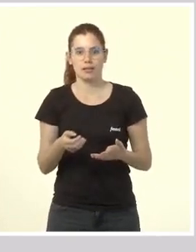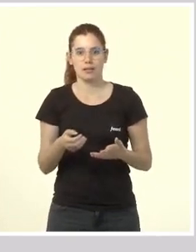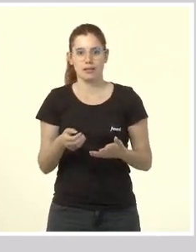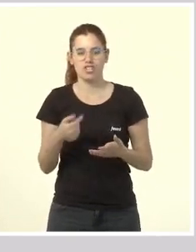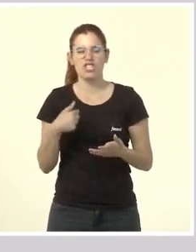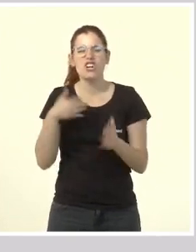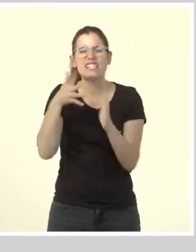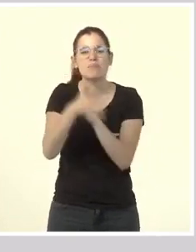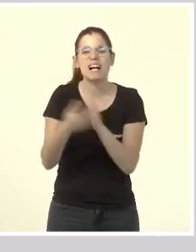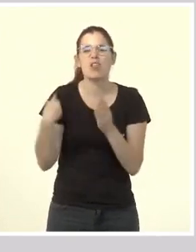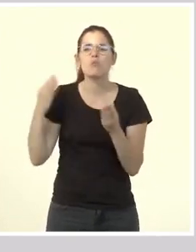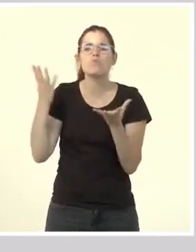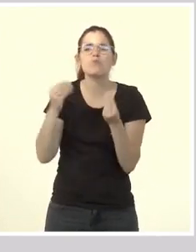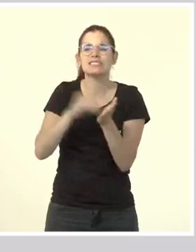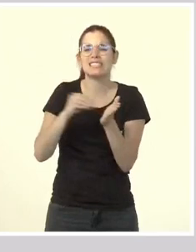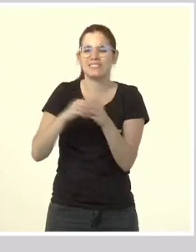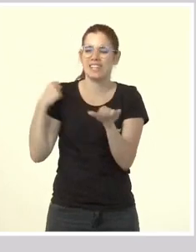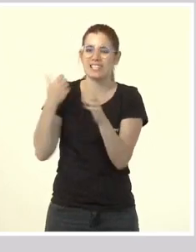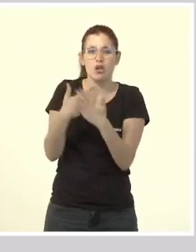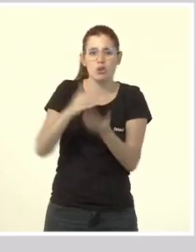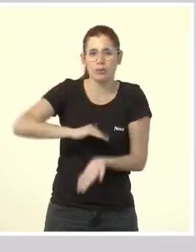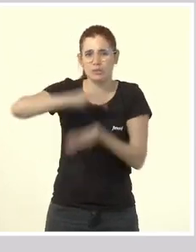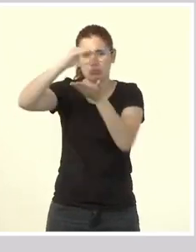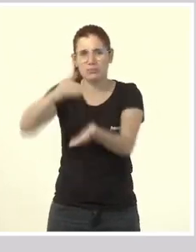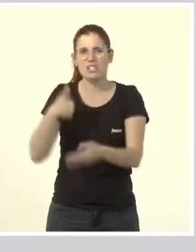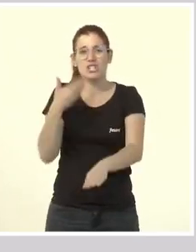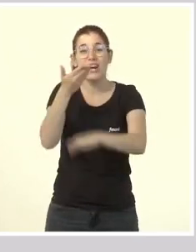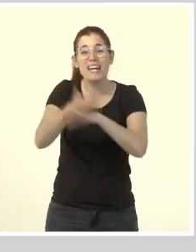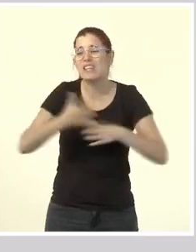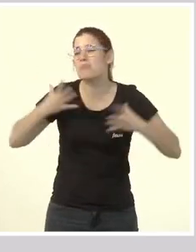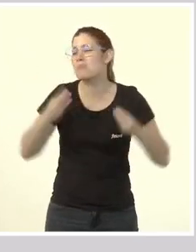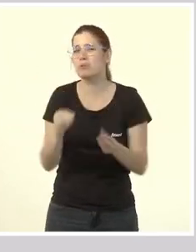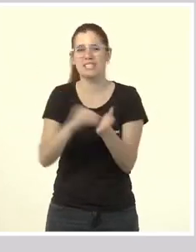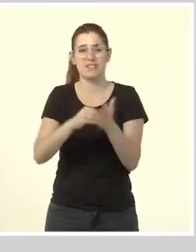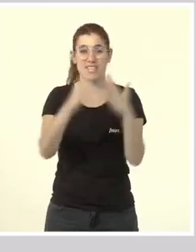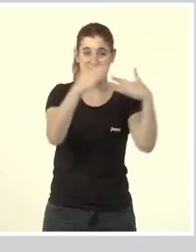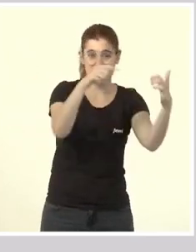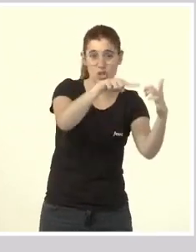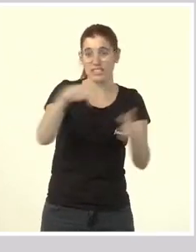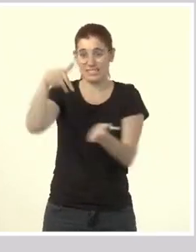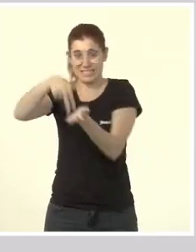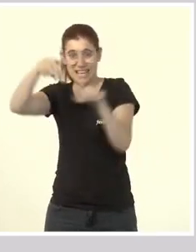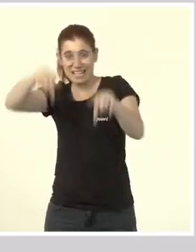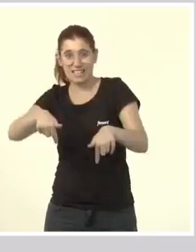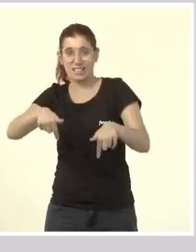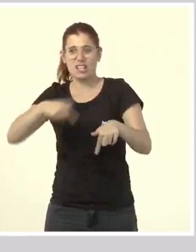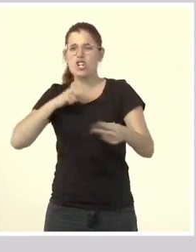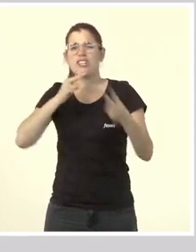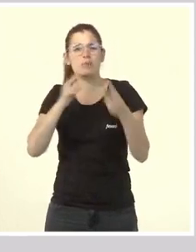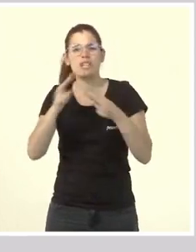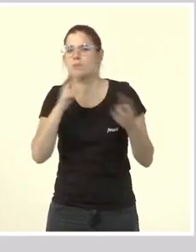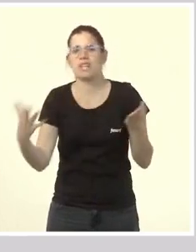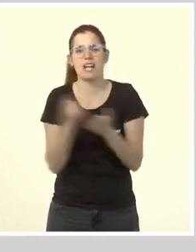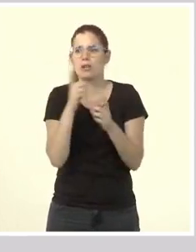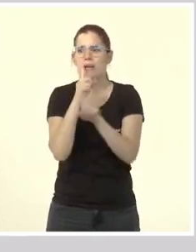donat totes les explicacions, tota la documentació. He comparegut innumerables vegades en les Corts i davant de vostès. He contestat totes les